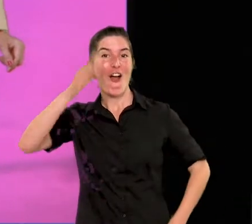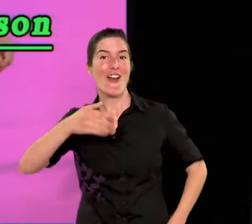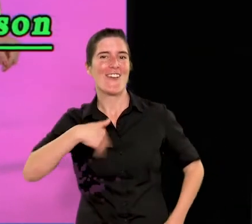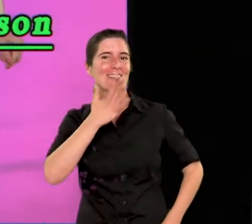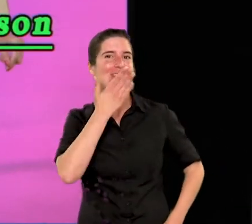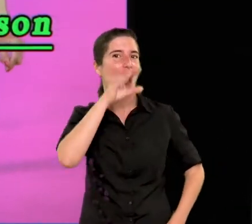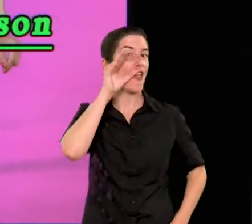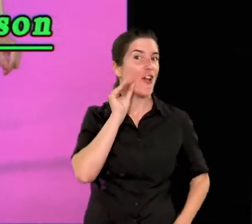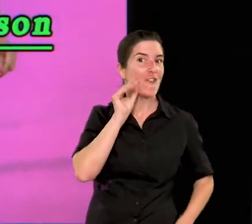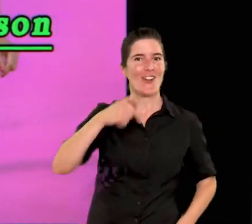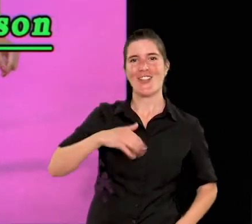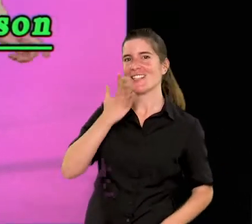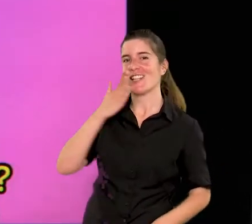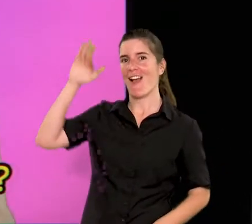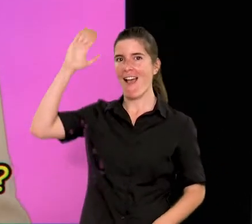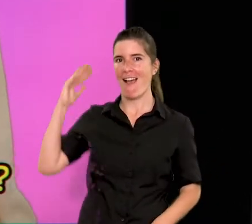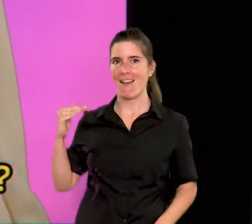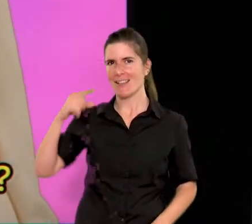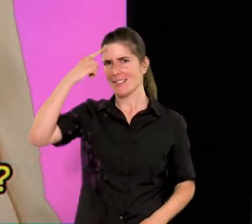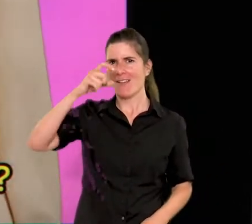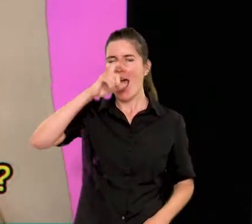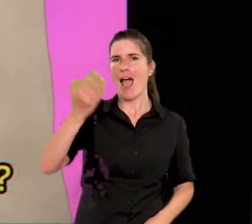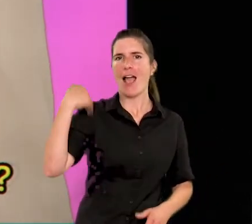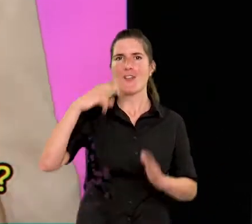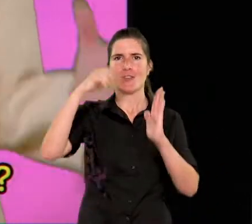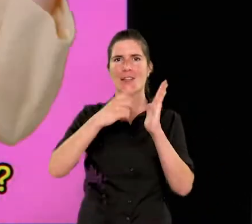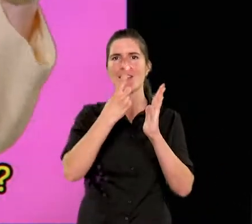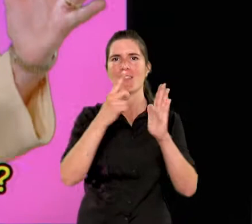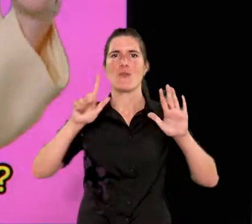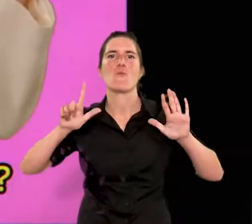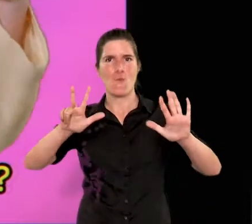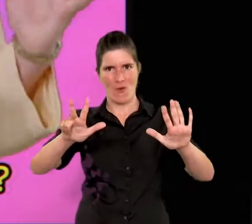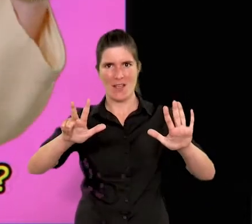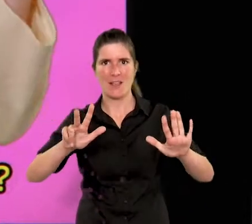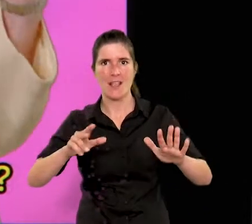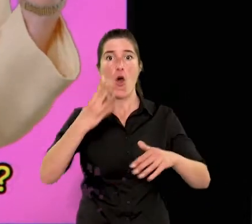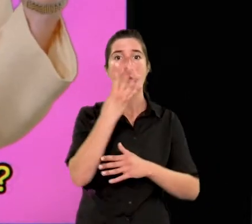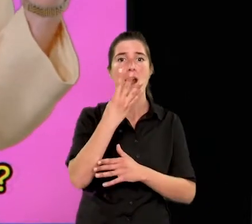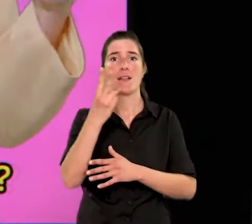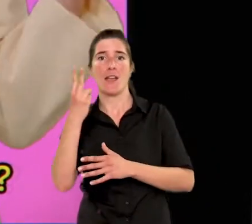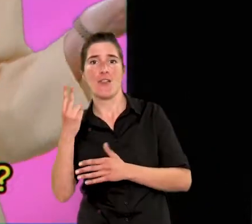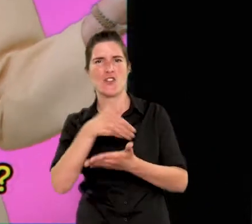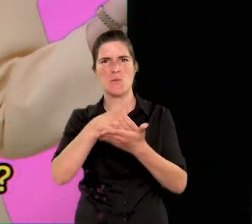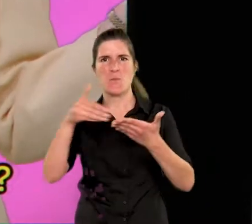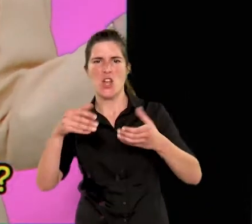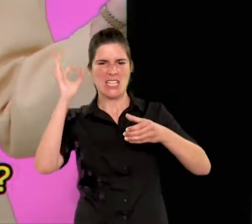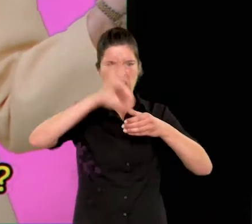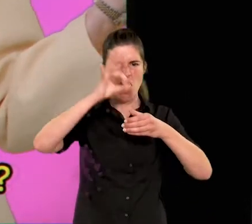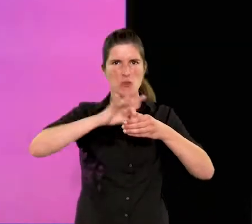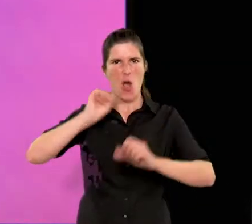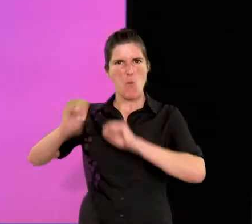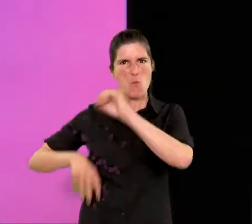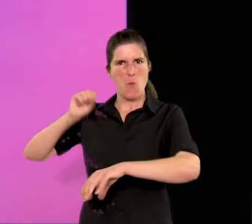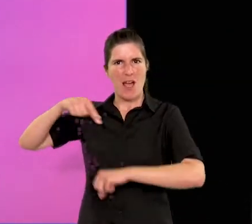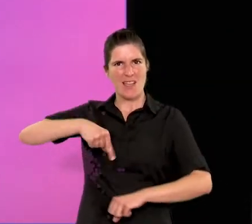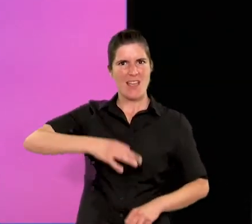Willy! I jo, na Catalina Johnson, sabies que el 2018 es van consumir 42 milions de càpsules a les Iles Balears?